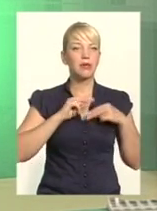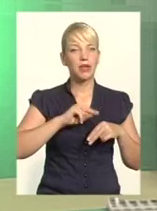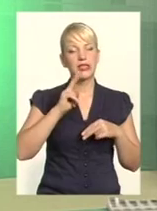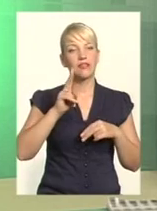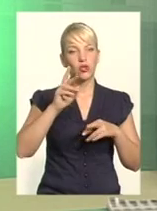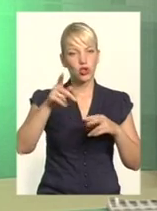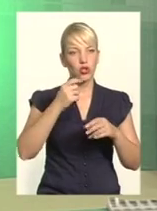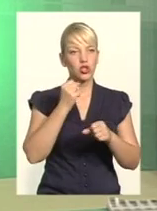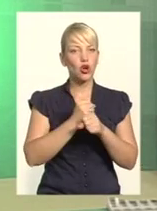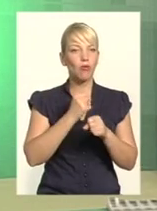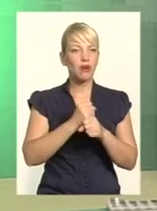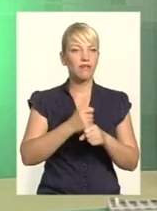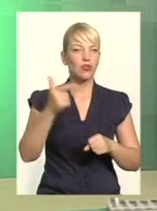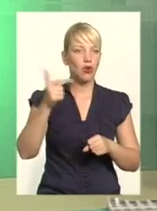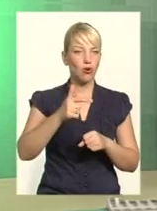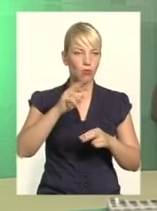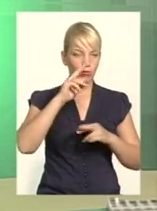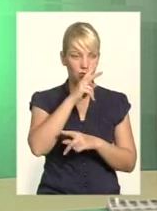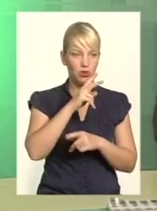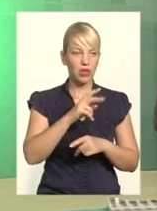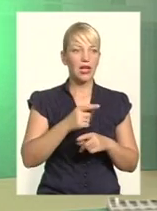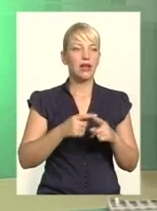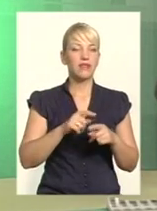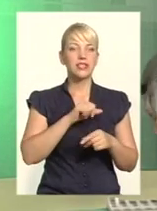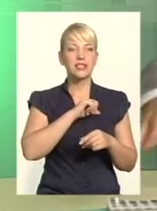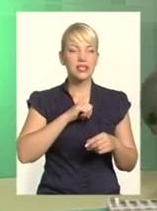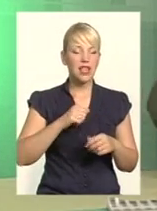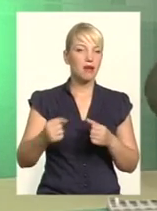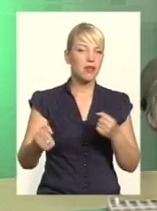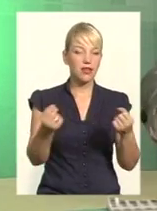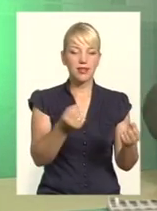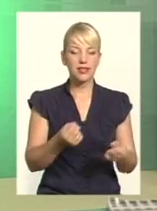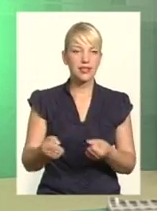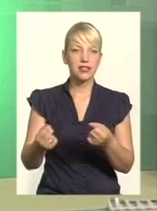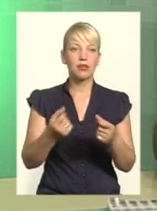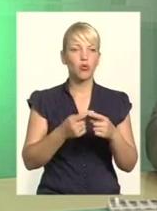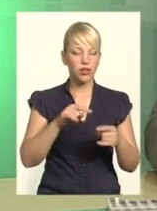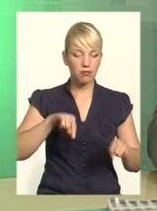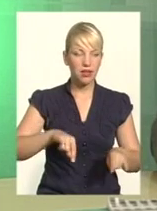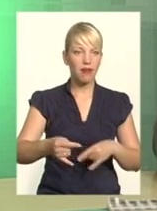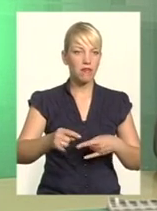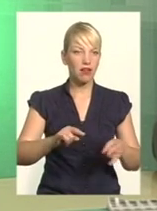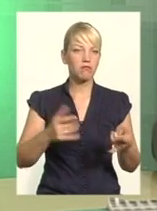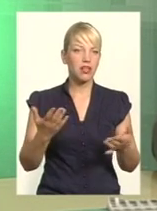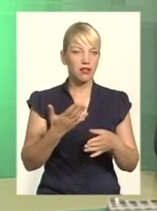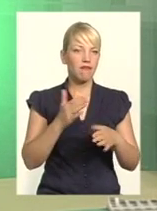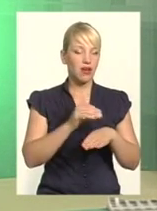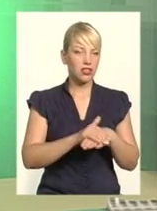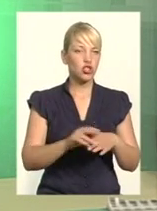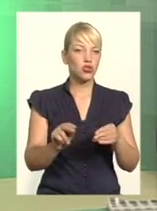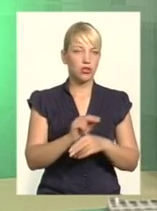неправильно. Він зробить висновки, бо він по цій дорозі сам їздить. Він сам їздить по тих ямках, які він їх фактично і ремонтує.